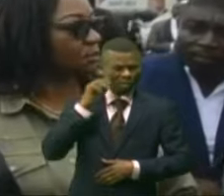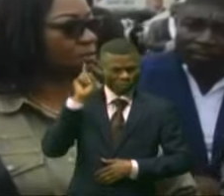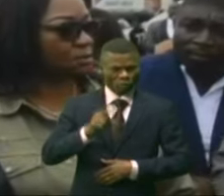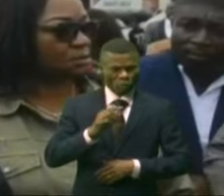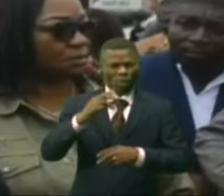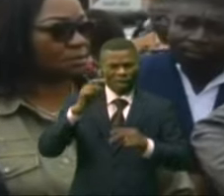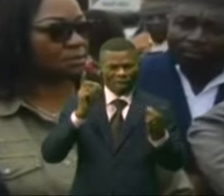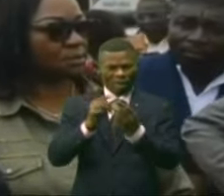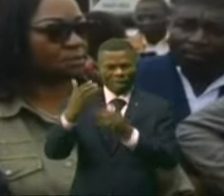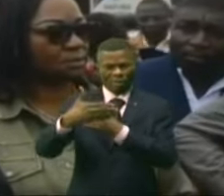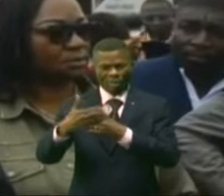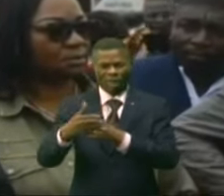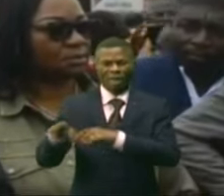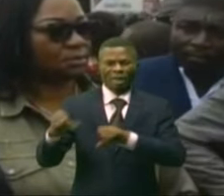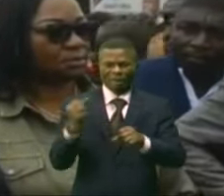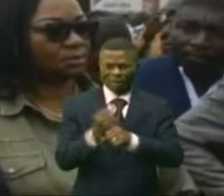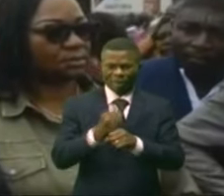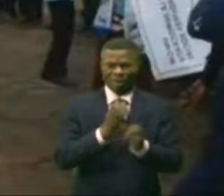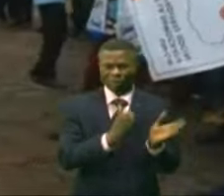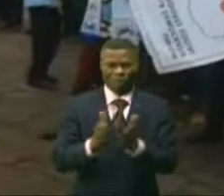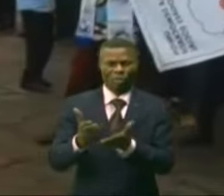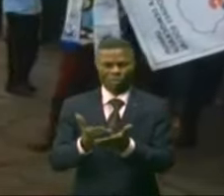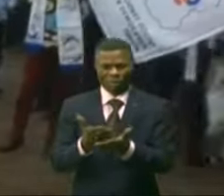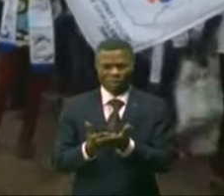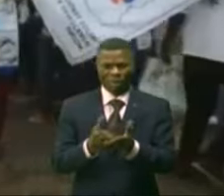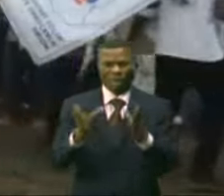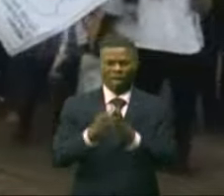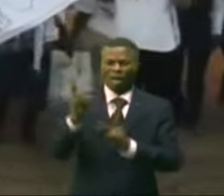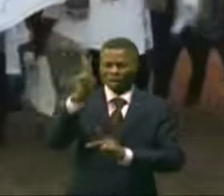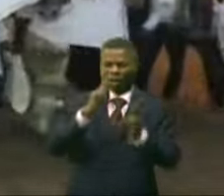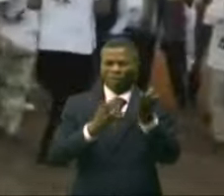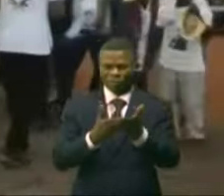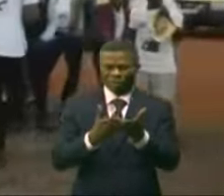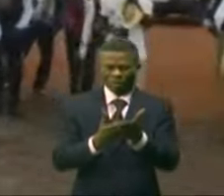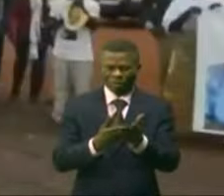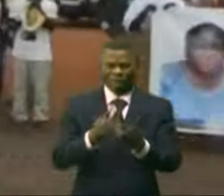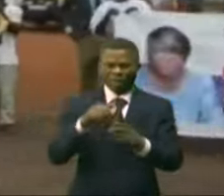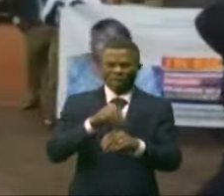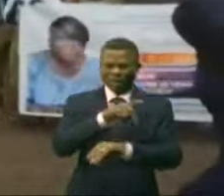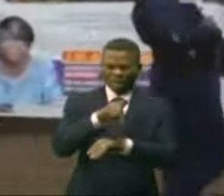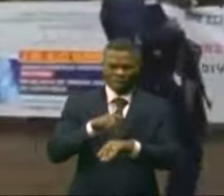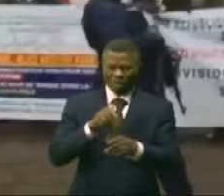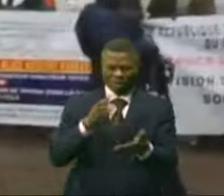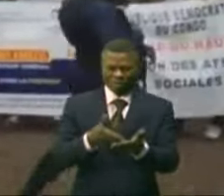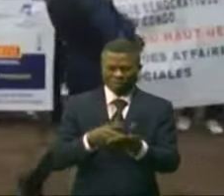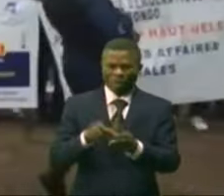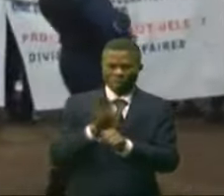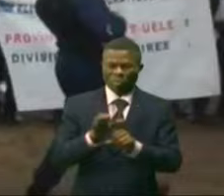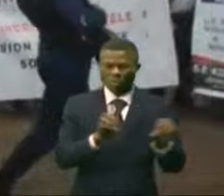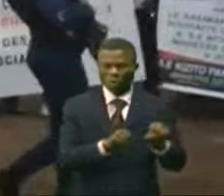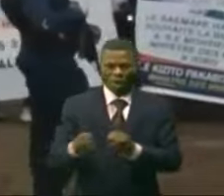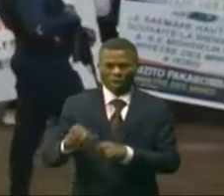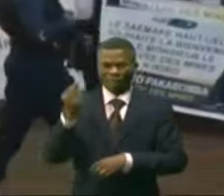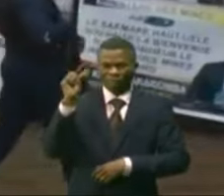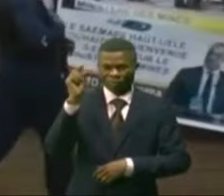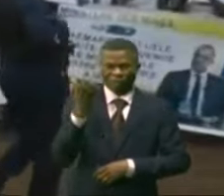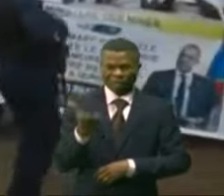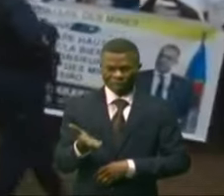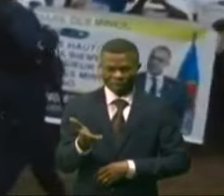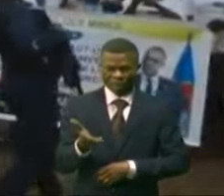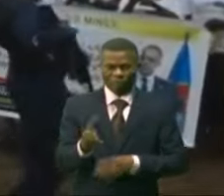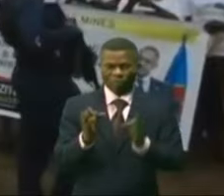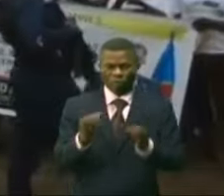proche des activités qui se passent. Et ici, dans cette province, il y a également des activités minières. Et donc,